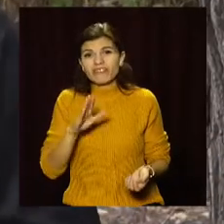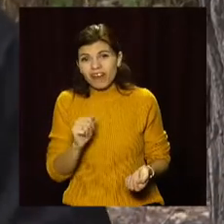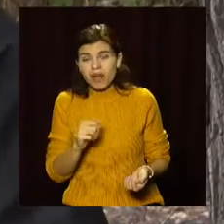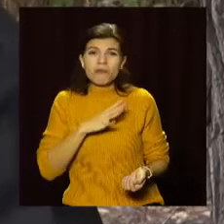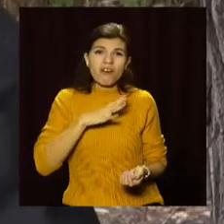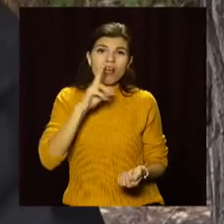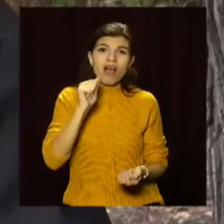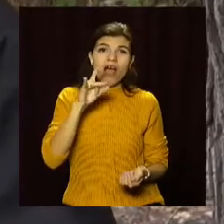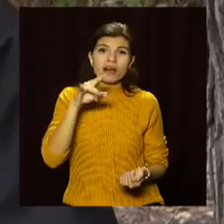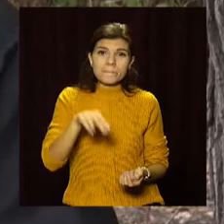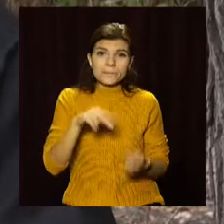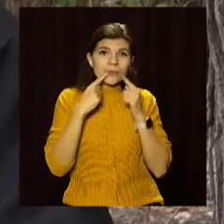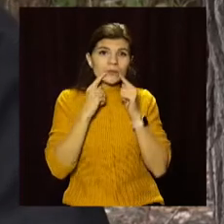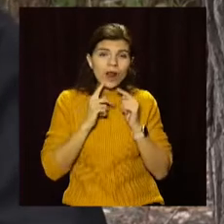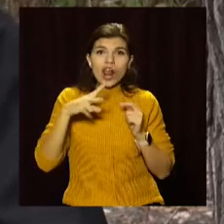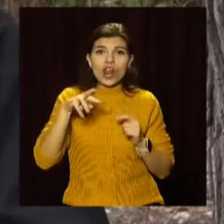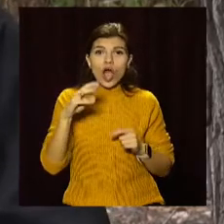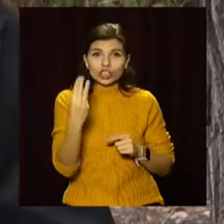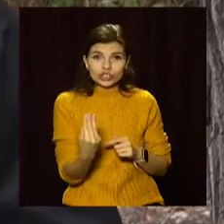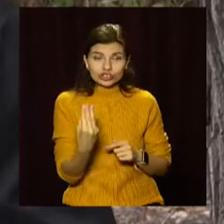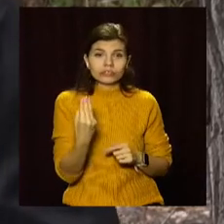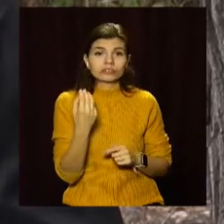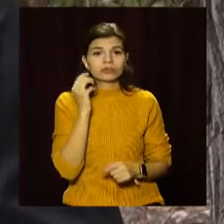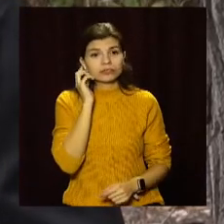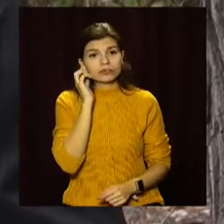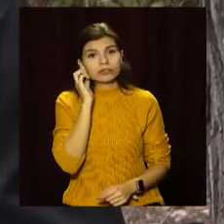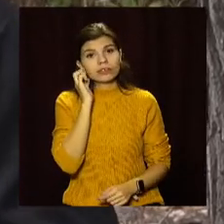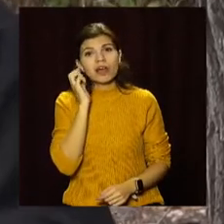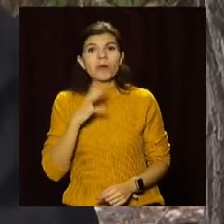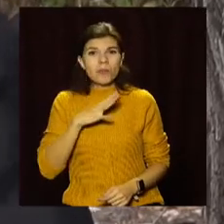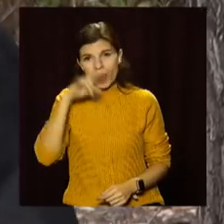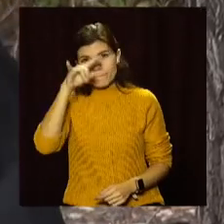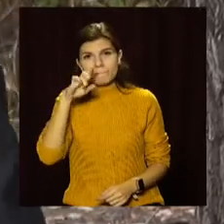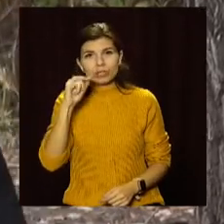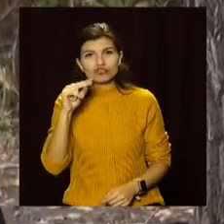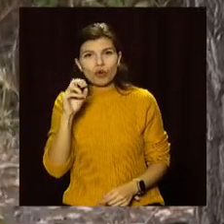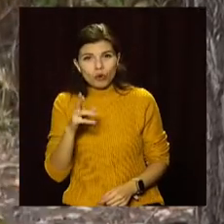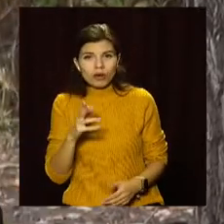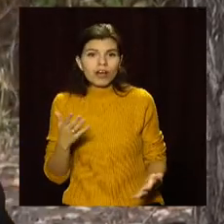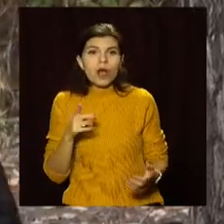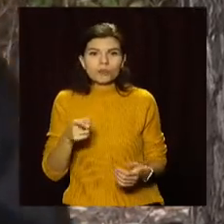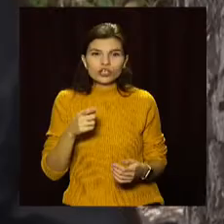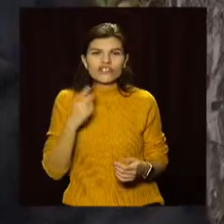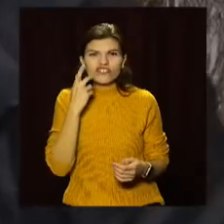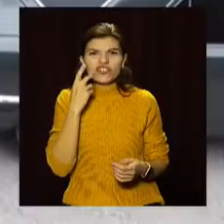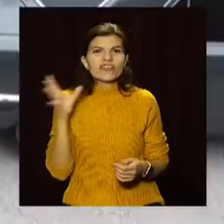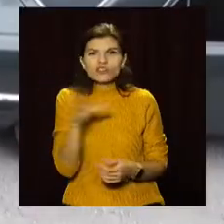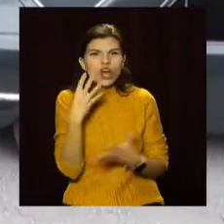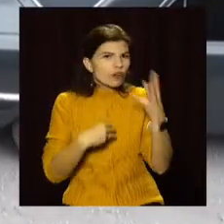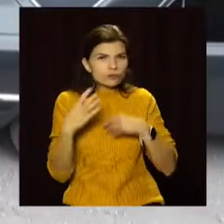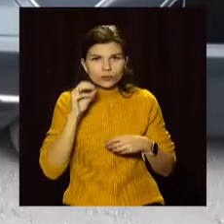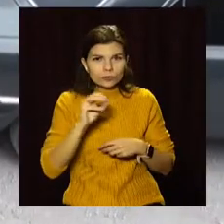карпик потрапляється, подлящики потрапляється. Бичок в основному беруть, тому що це хищник і він всіядний.